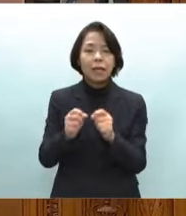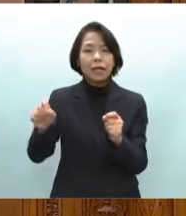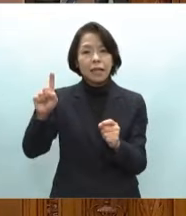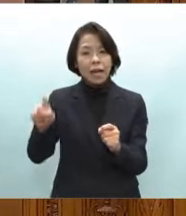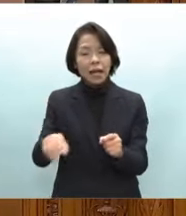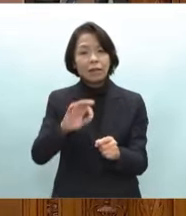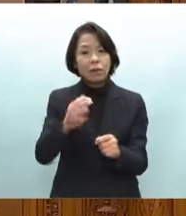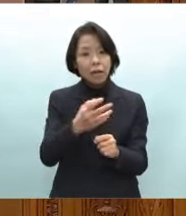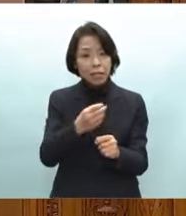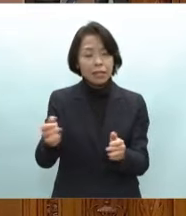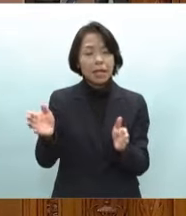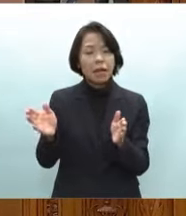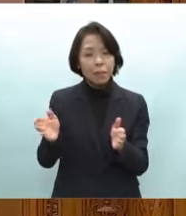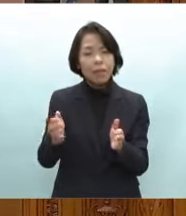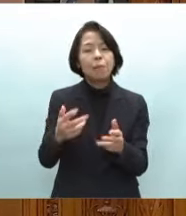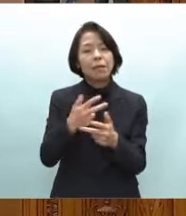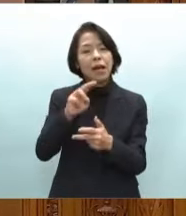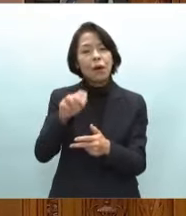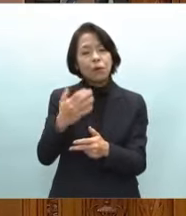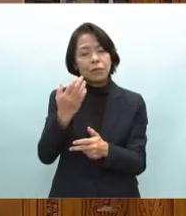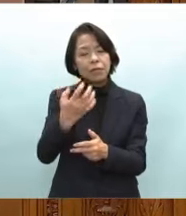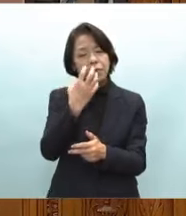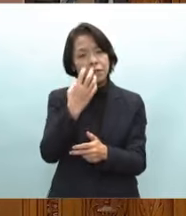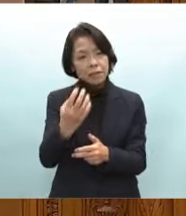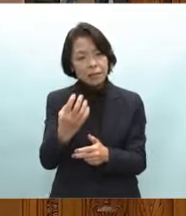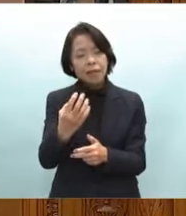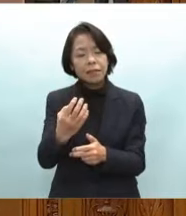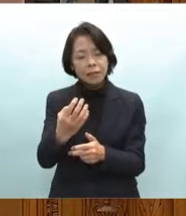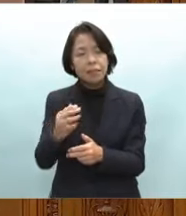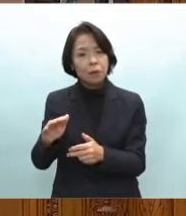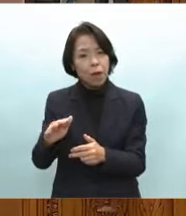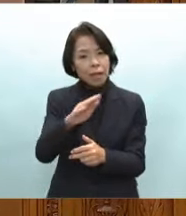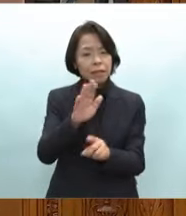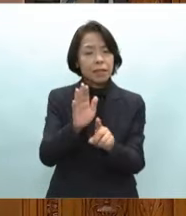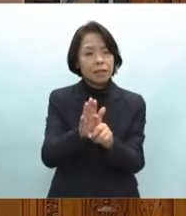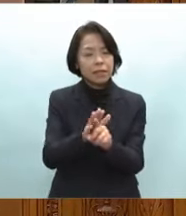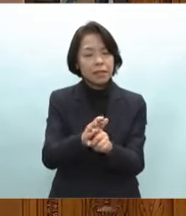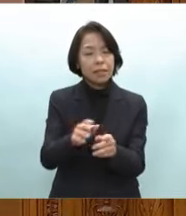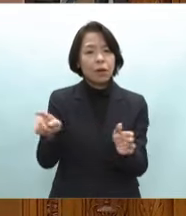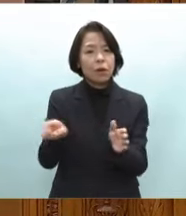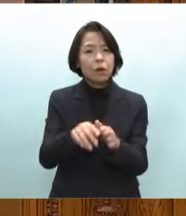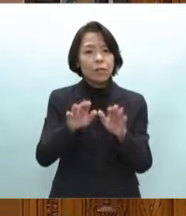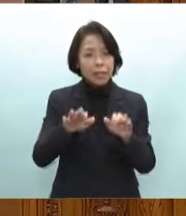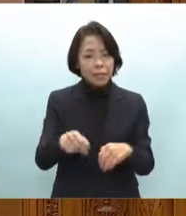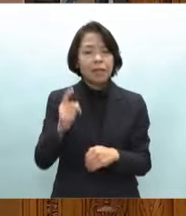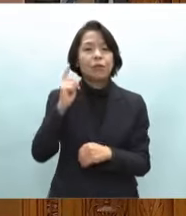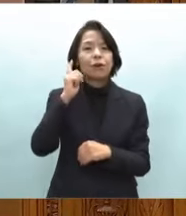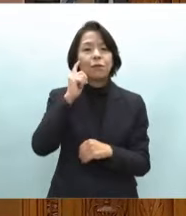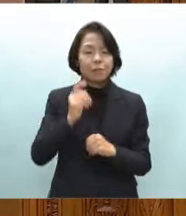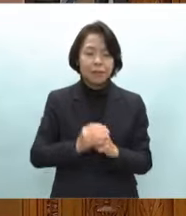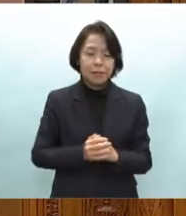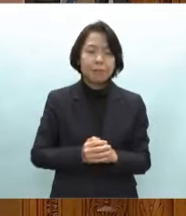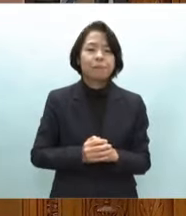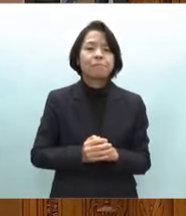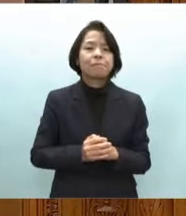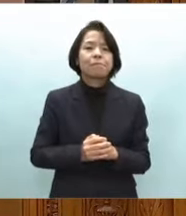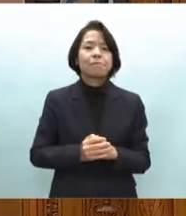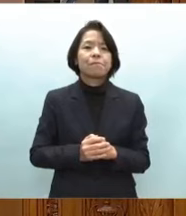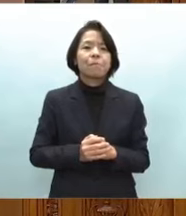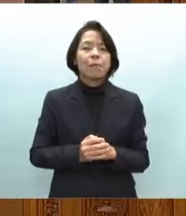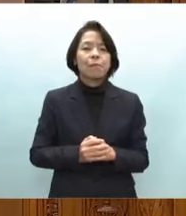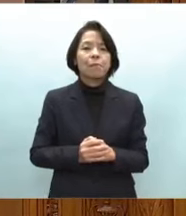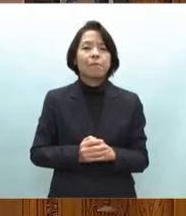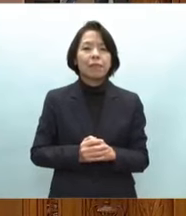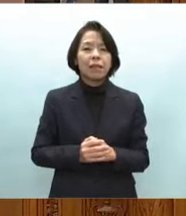陸新幹線の発展に大きく寄与してきましたが北陸地方の発展に大きく寄与してきました